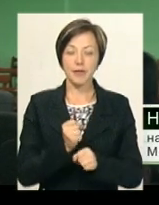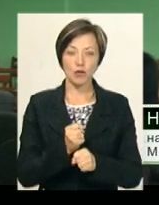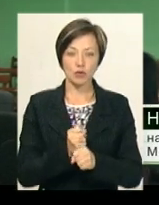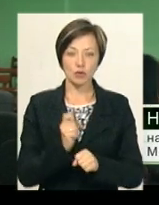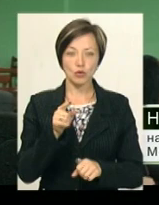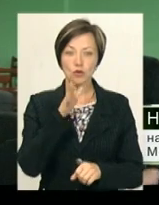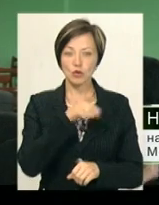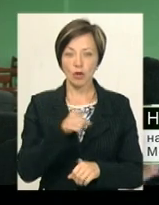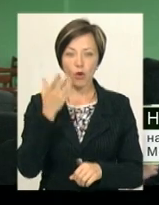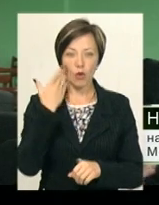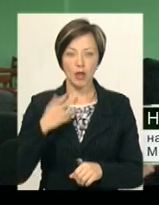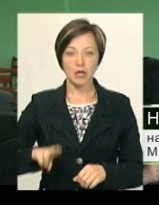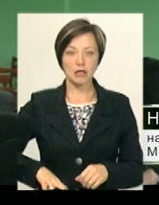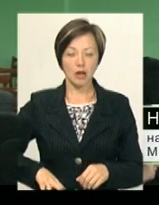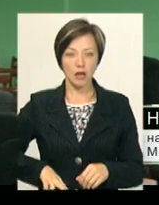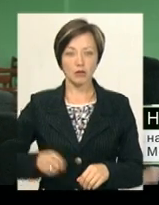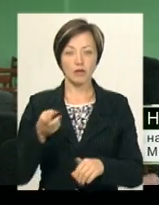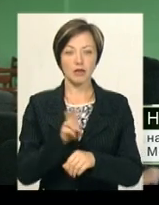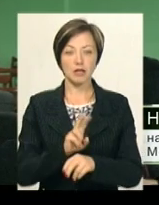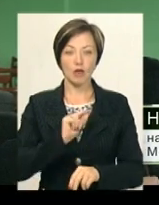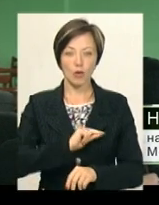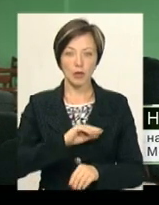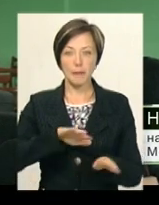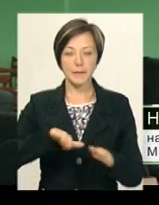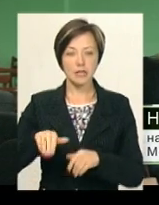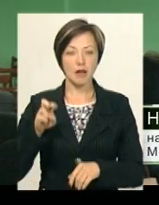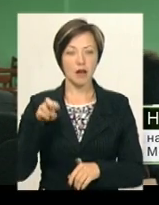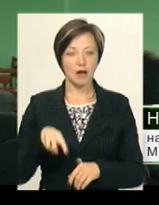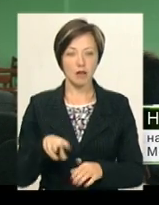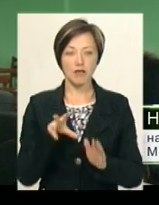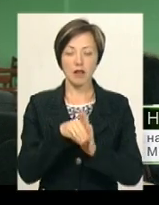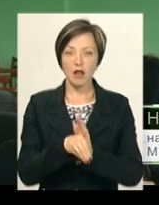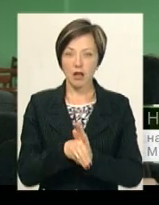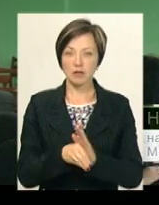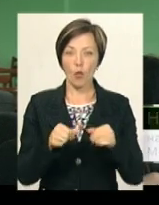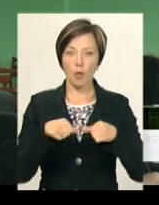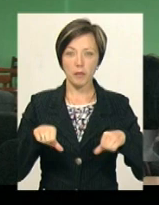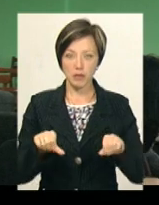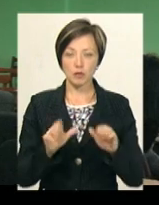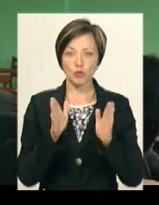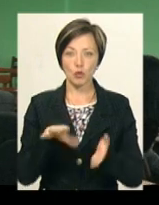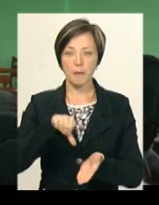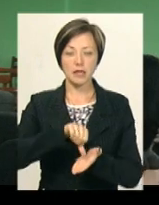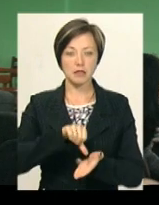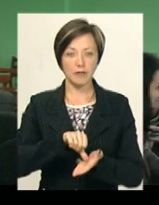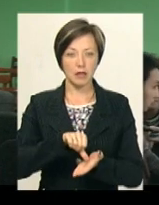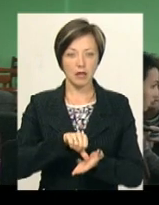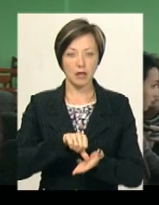з того часу, коли директор вийде на роботу після лікарняного. У склад цієї комісії вийдуть представники